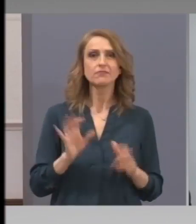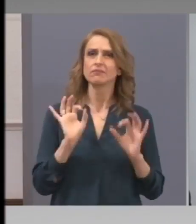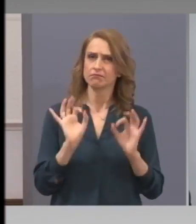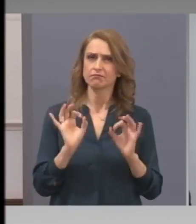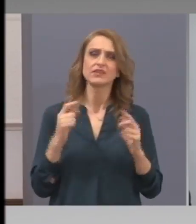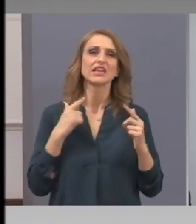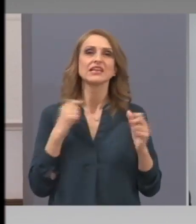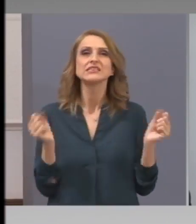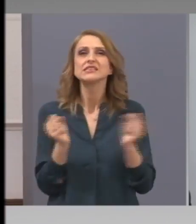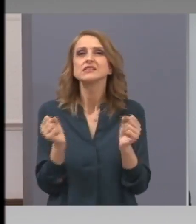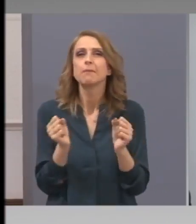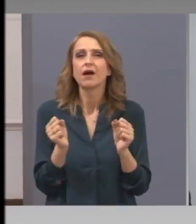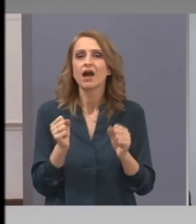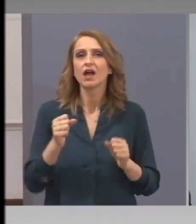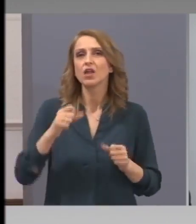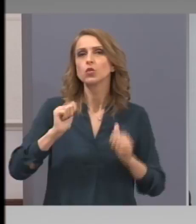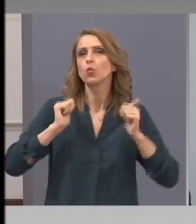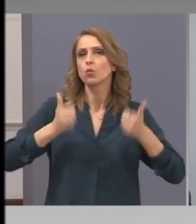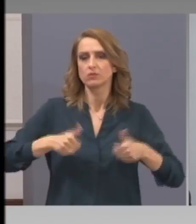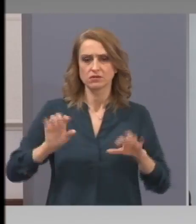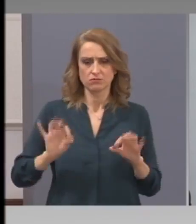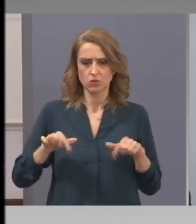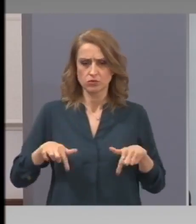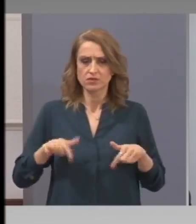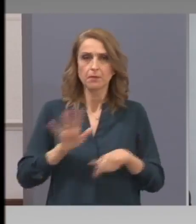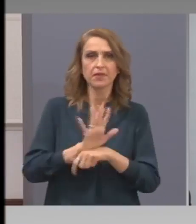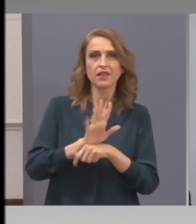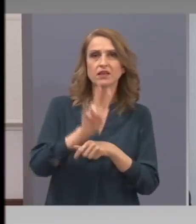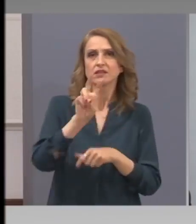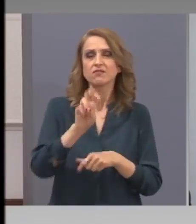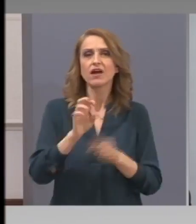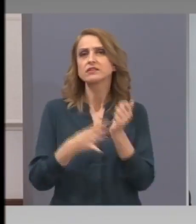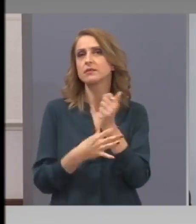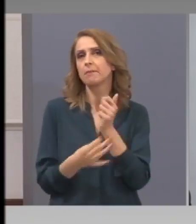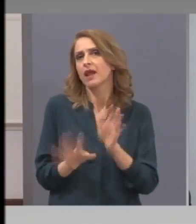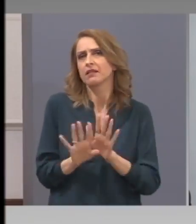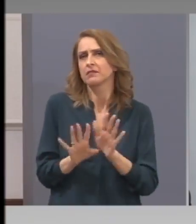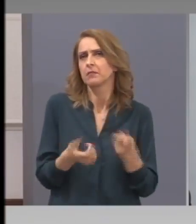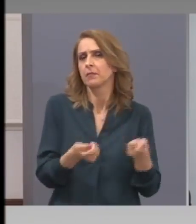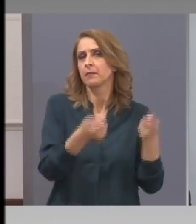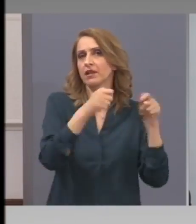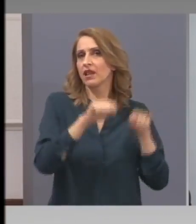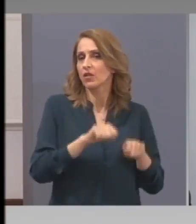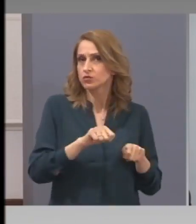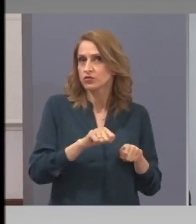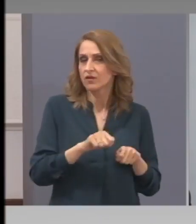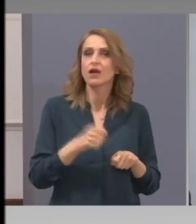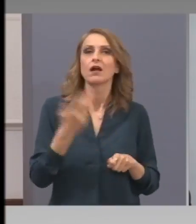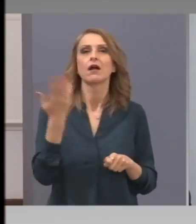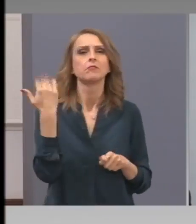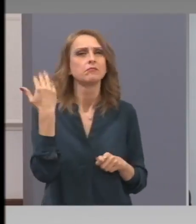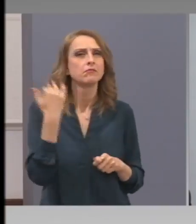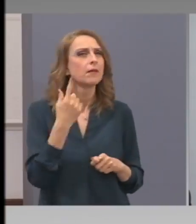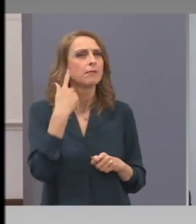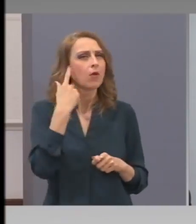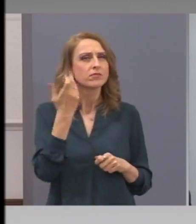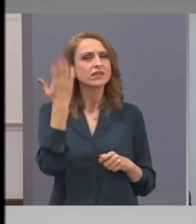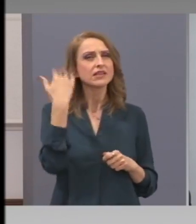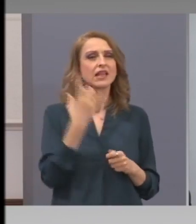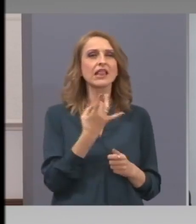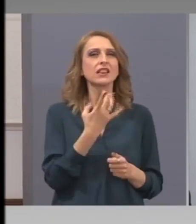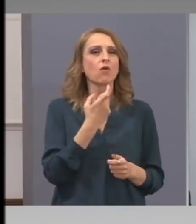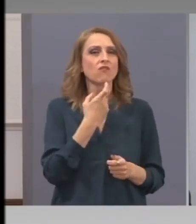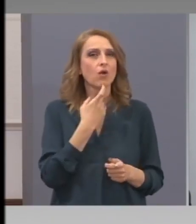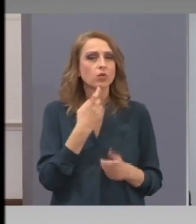принцип, около 15-20 марта приключил. Си реч, големите пари от коледи, нови години, помните ли, към бяха